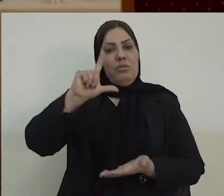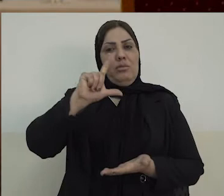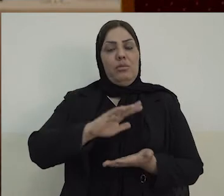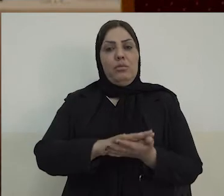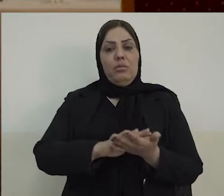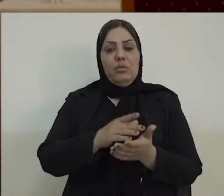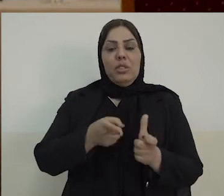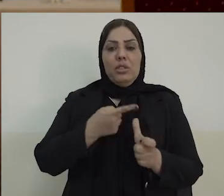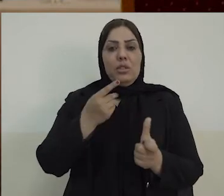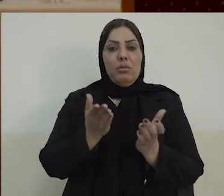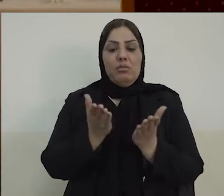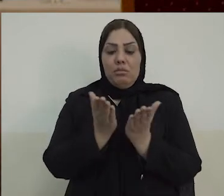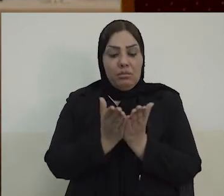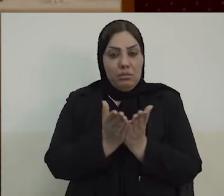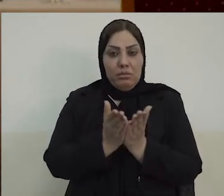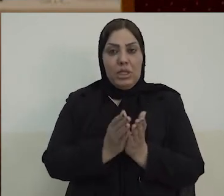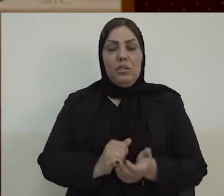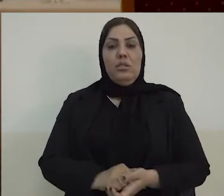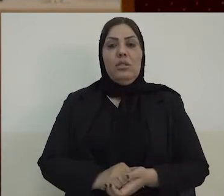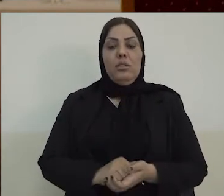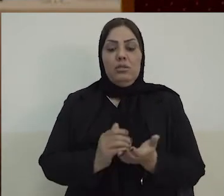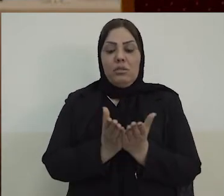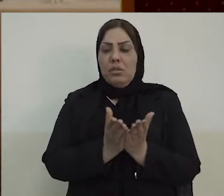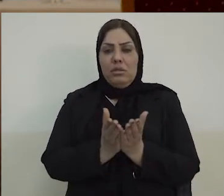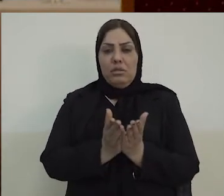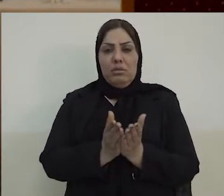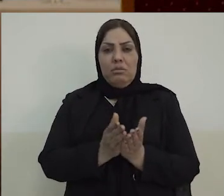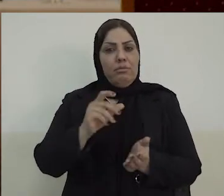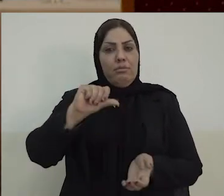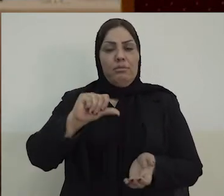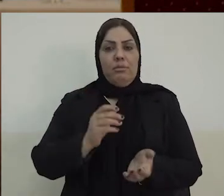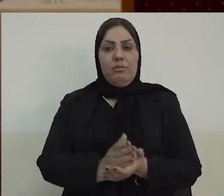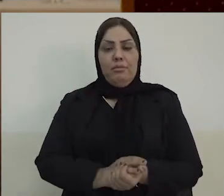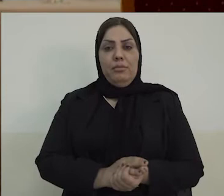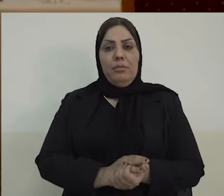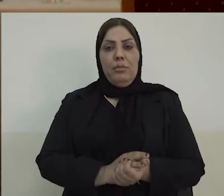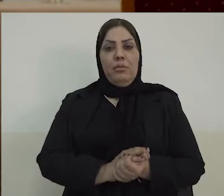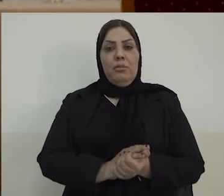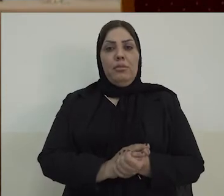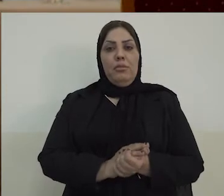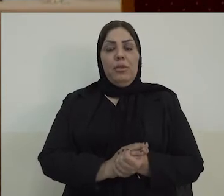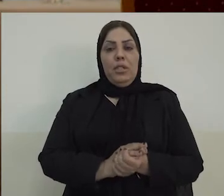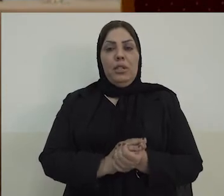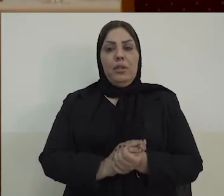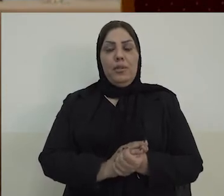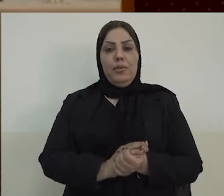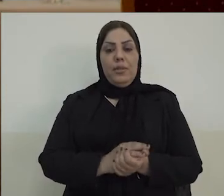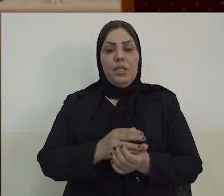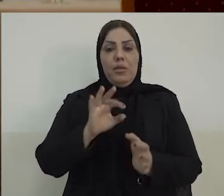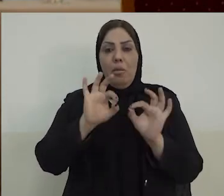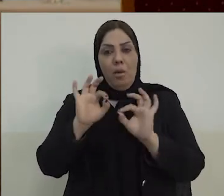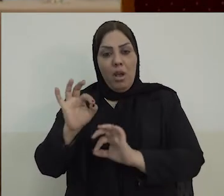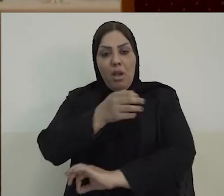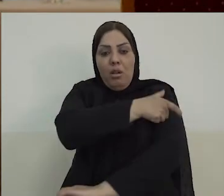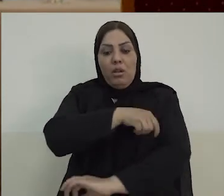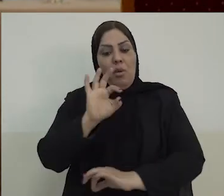لروي پرورده ومسلا براستي پيوست لمنهزي پرورده دا يعني بابتي كمندامي هبيتن